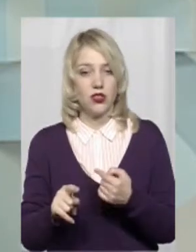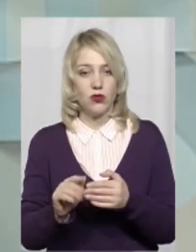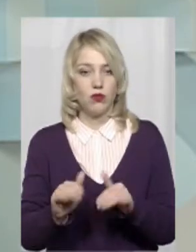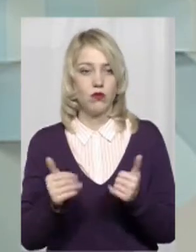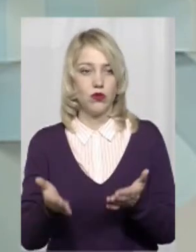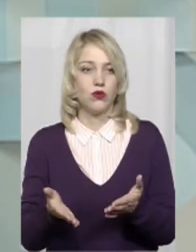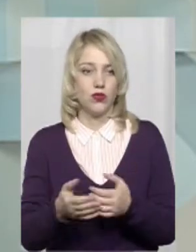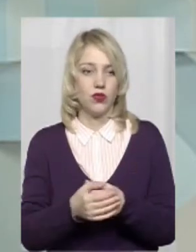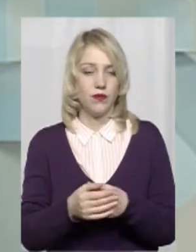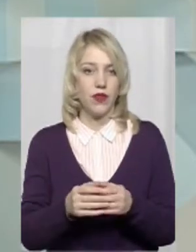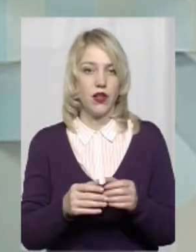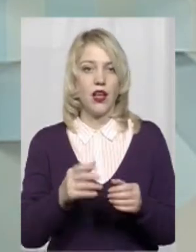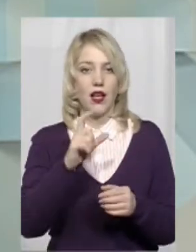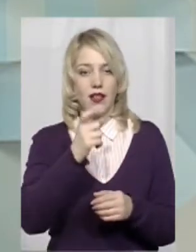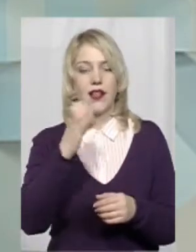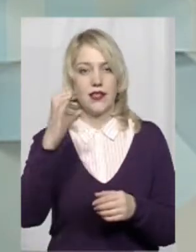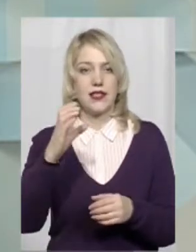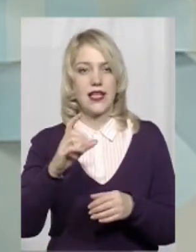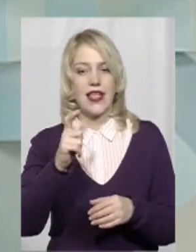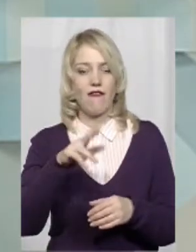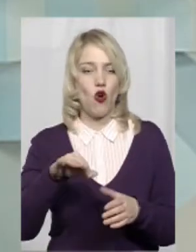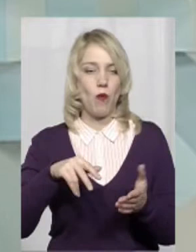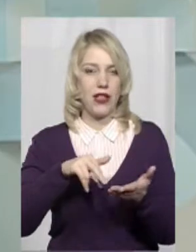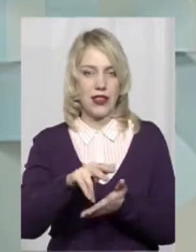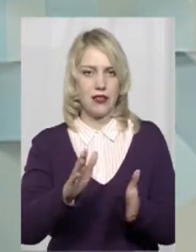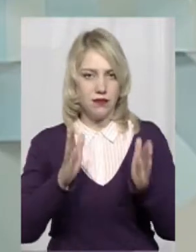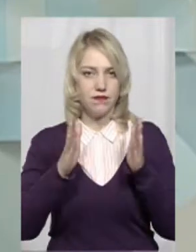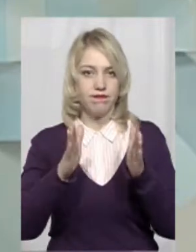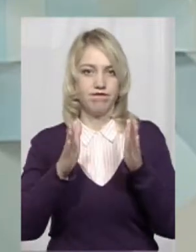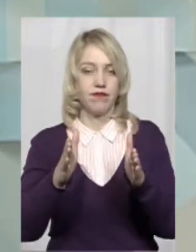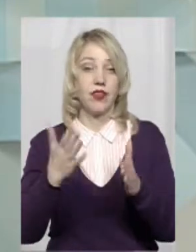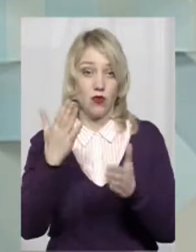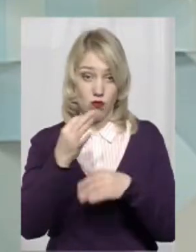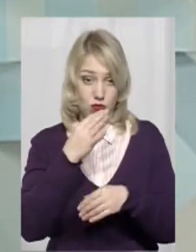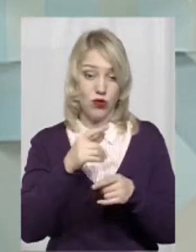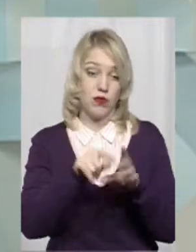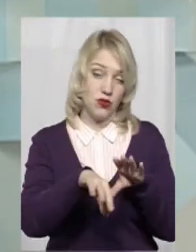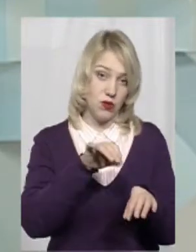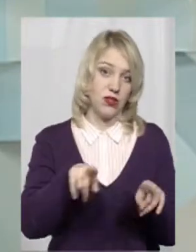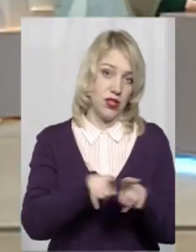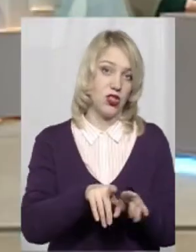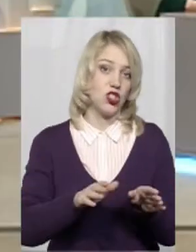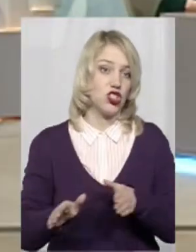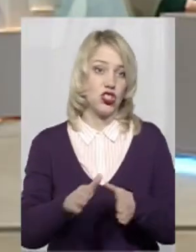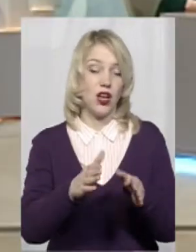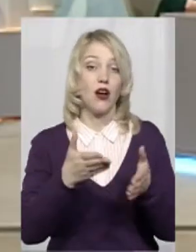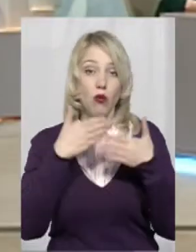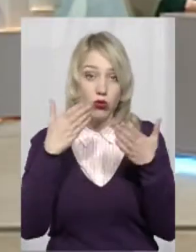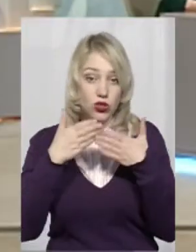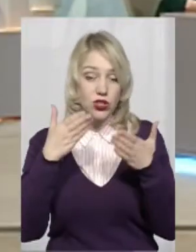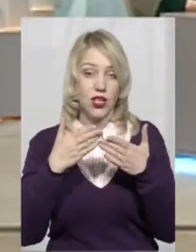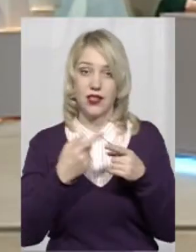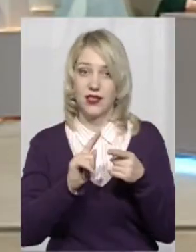йти в Європу, тобто, не звертатись цього шляху, тобто, якщо вам подобається такий шлях, ви вибираєте такий шлях. Почитайте,